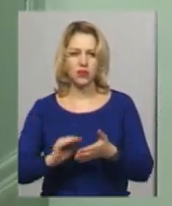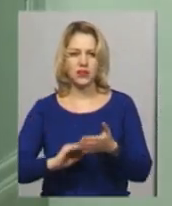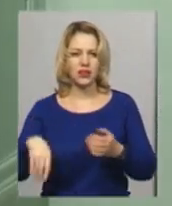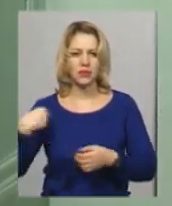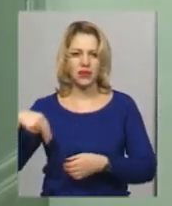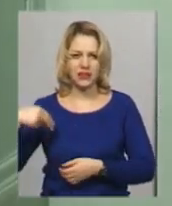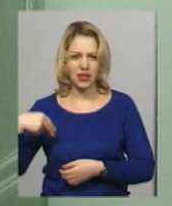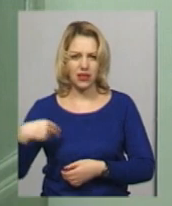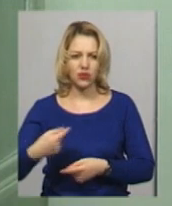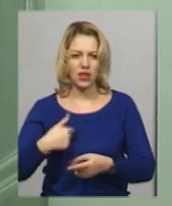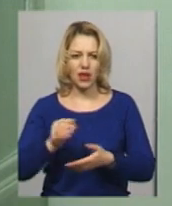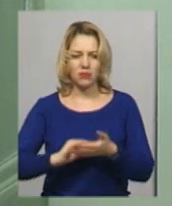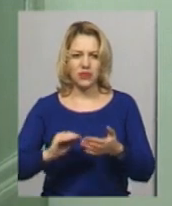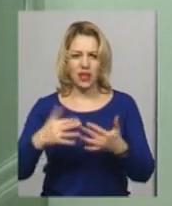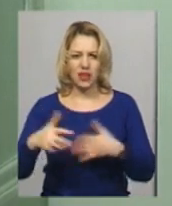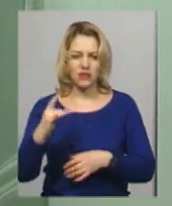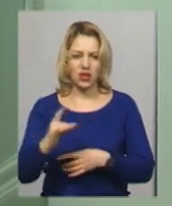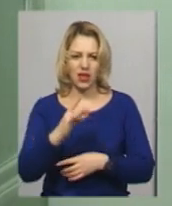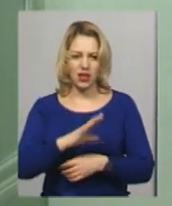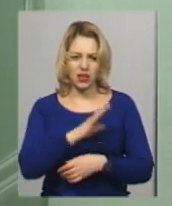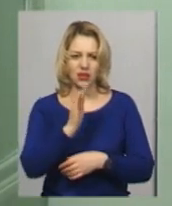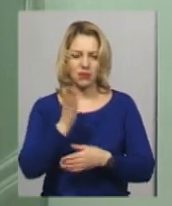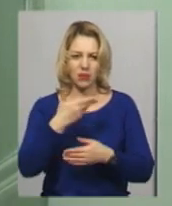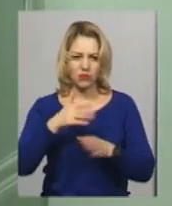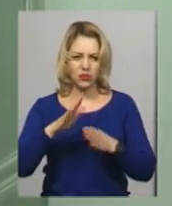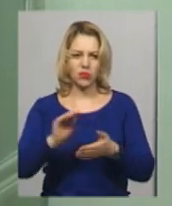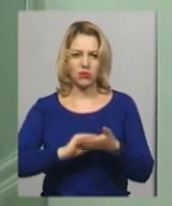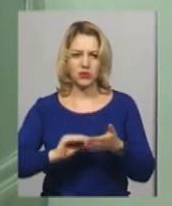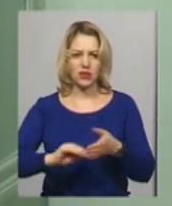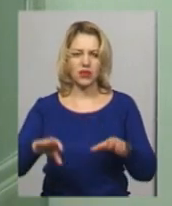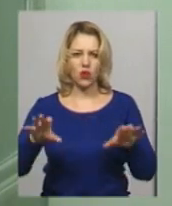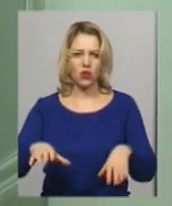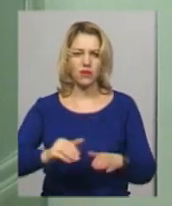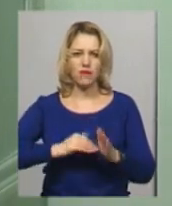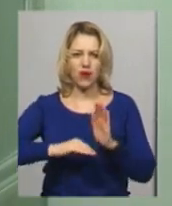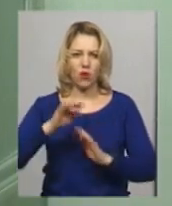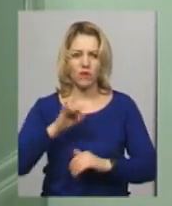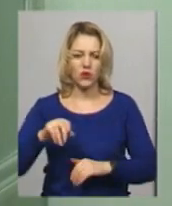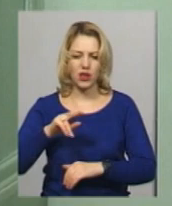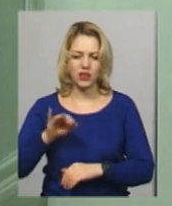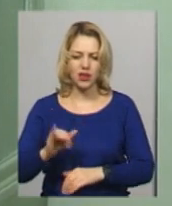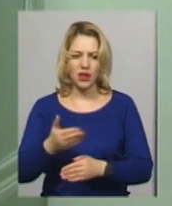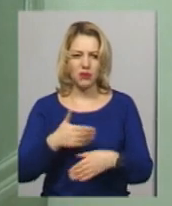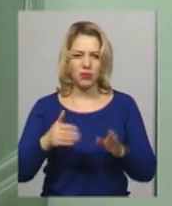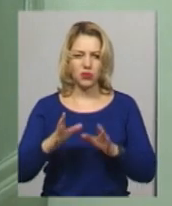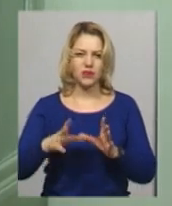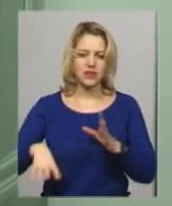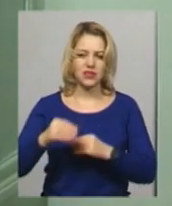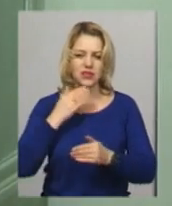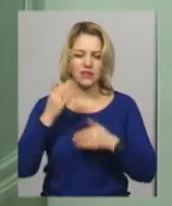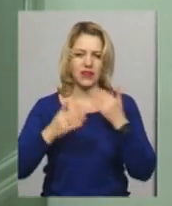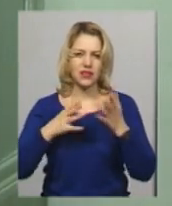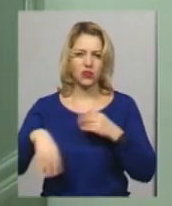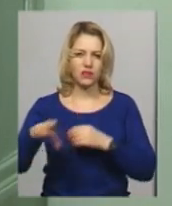президенту, я писала вже раз, ми будемо писати голові Верховної Ради, ми будемо всім звертати до